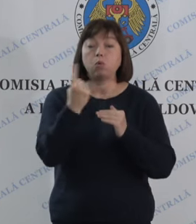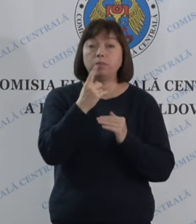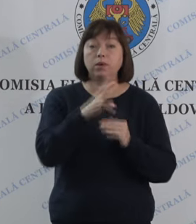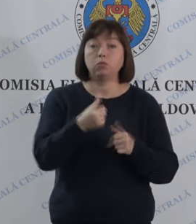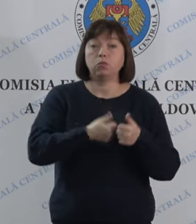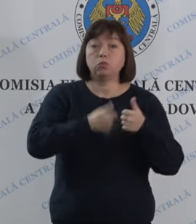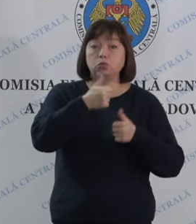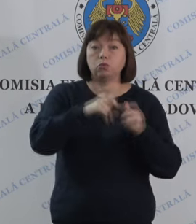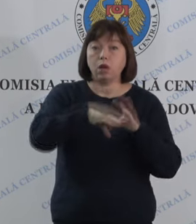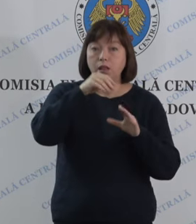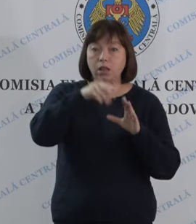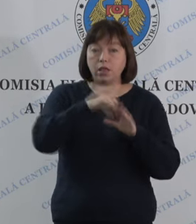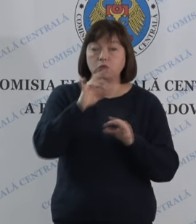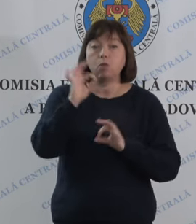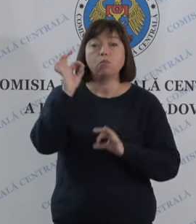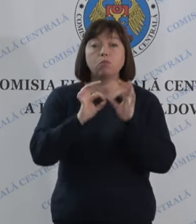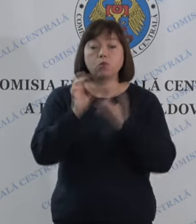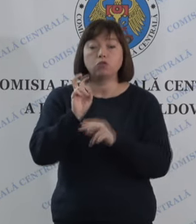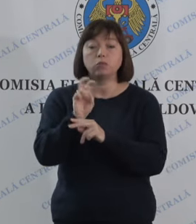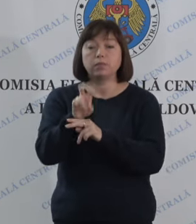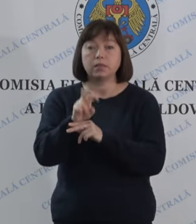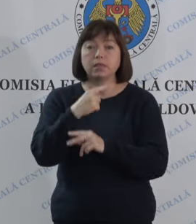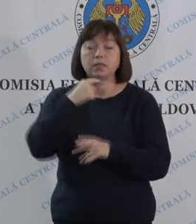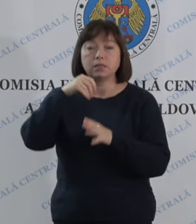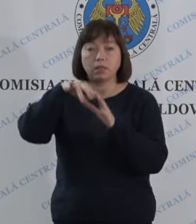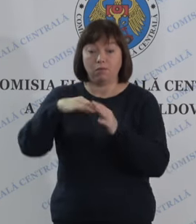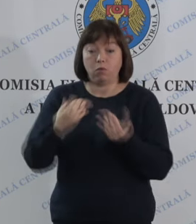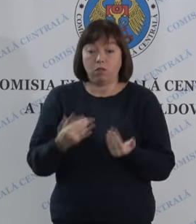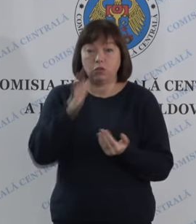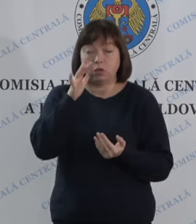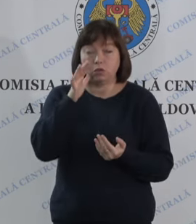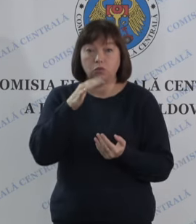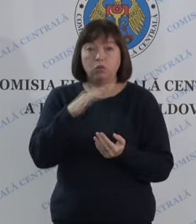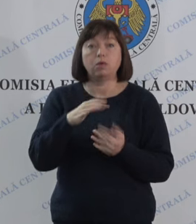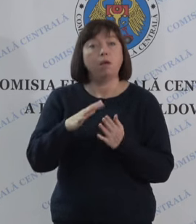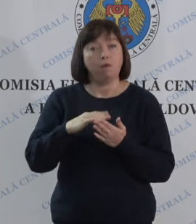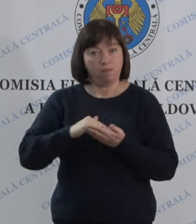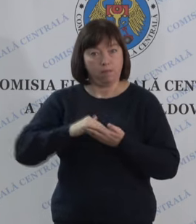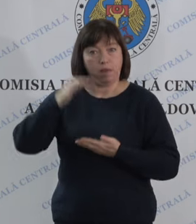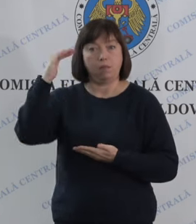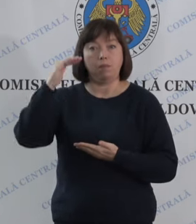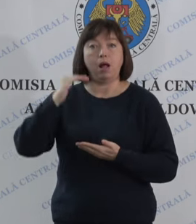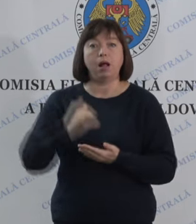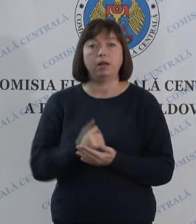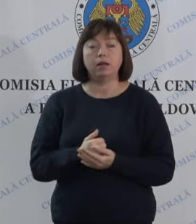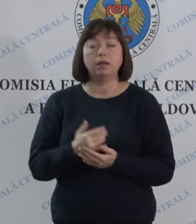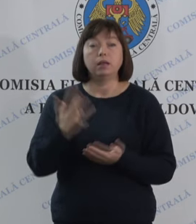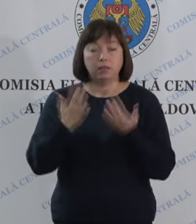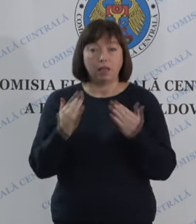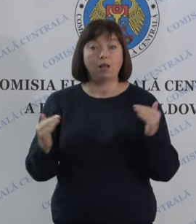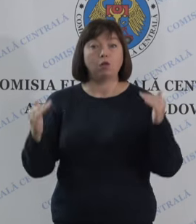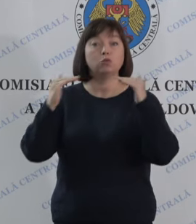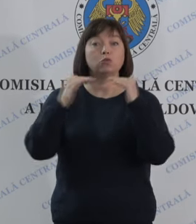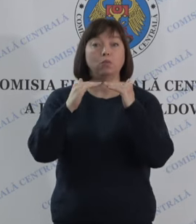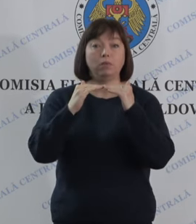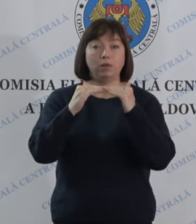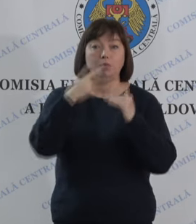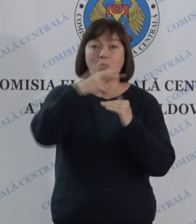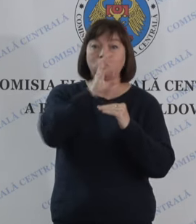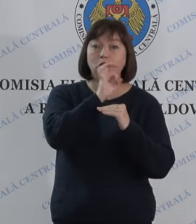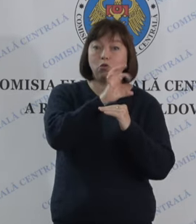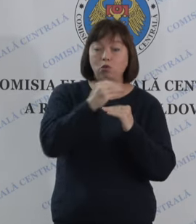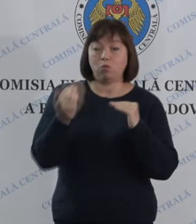tur al alegerilor, procentul prezenței la vot la această oră este mai mare, dacă e să comparăm cu 20